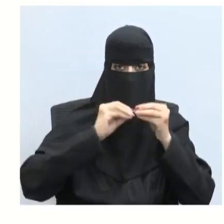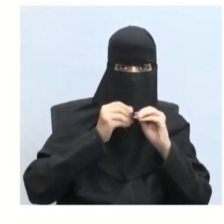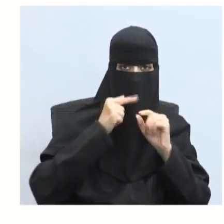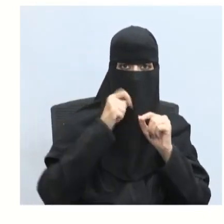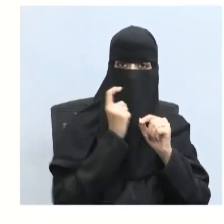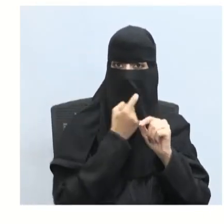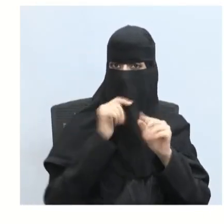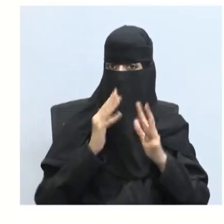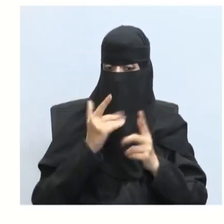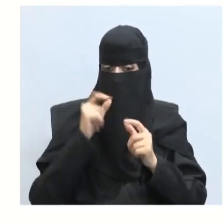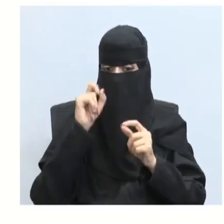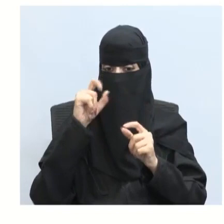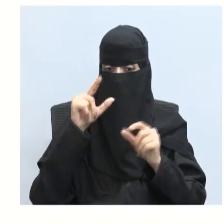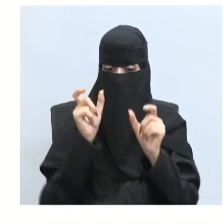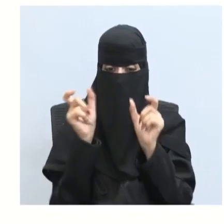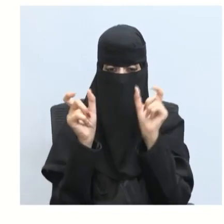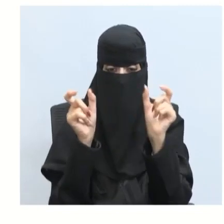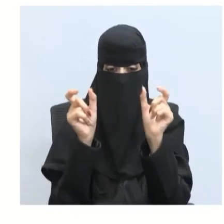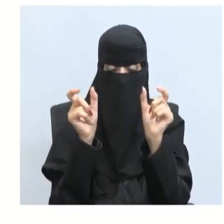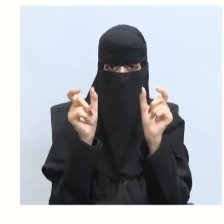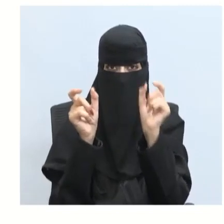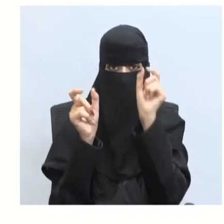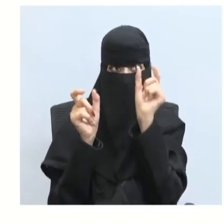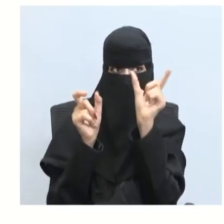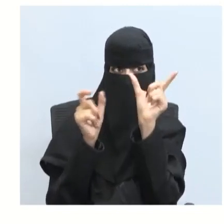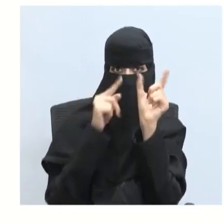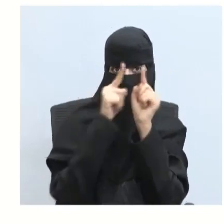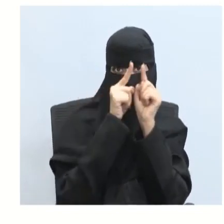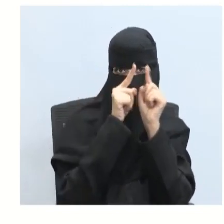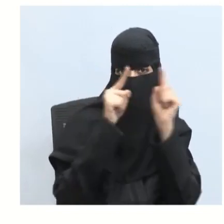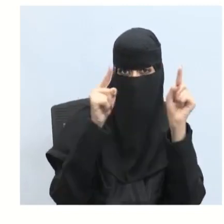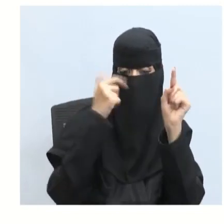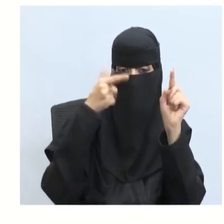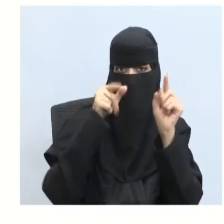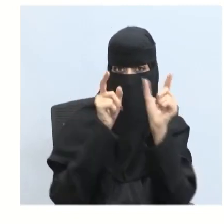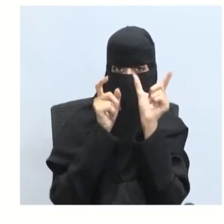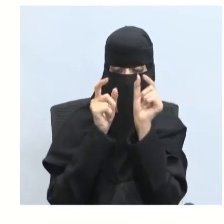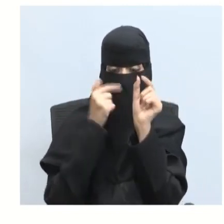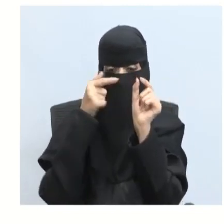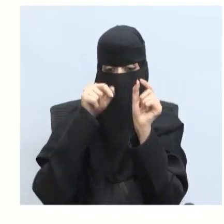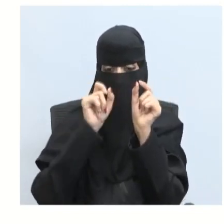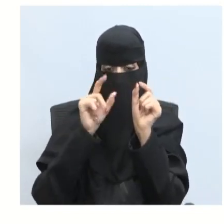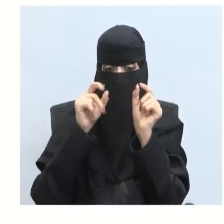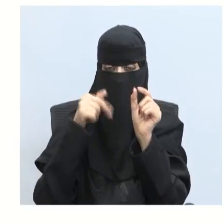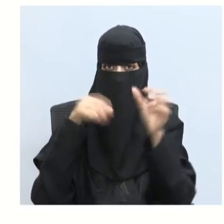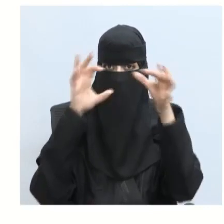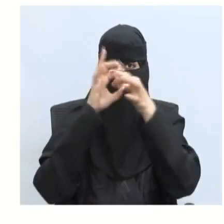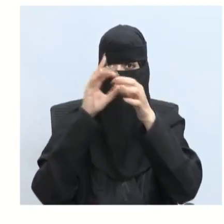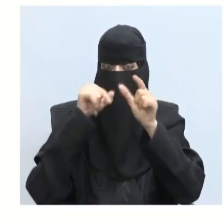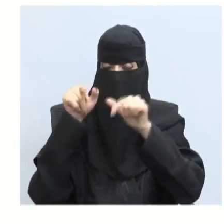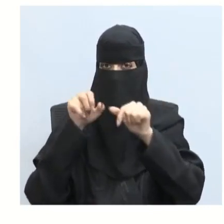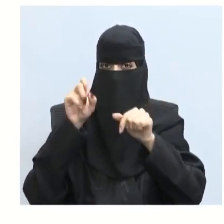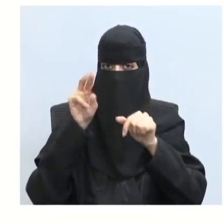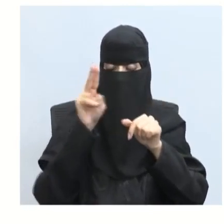الأزرق إذن تردد الضوء الأزرق له طول موجي أقل إذن والعلاقة بين